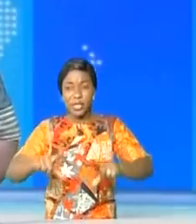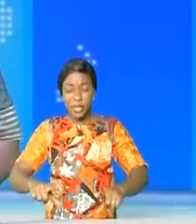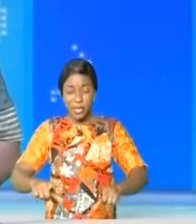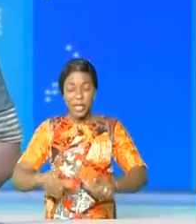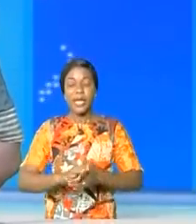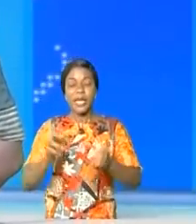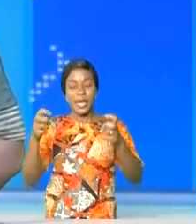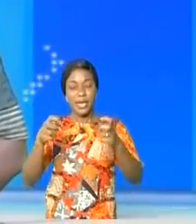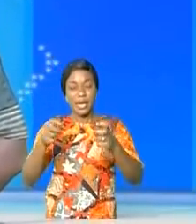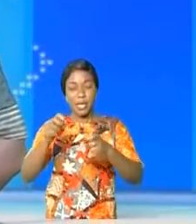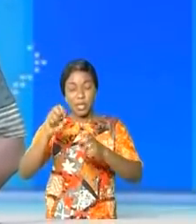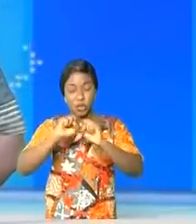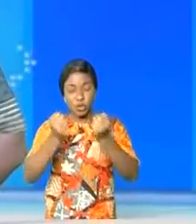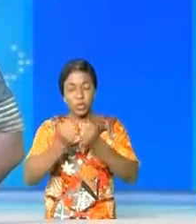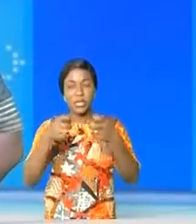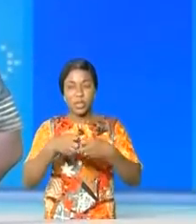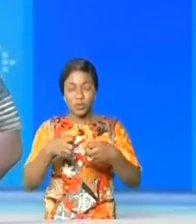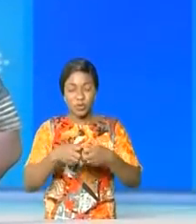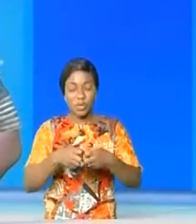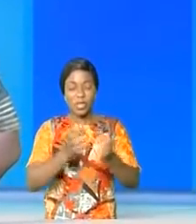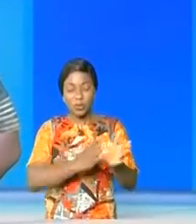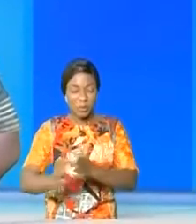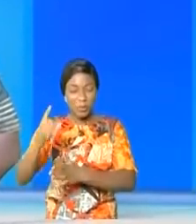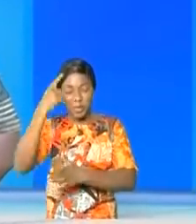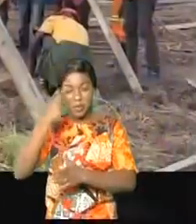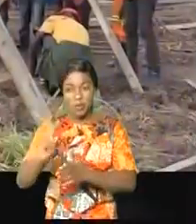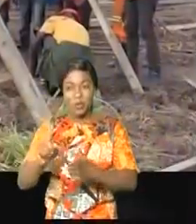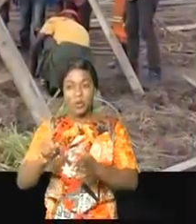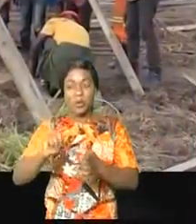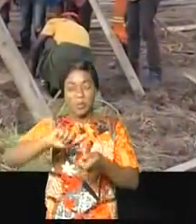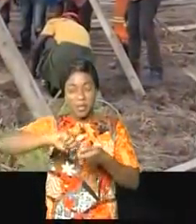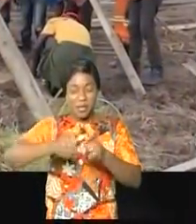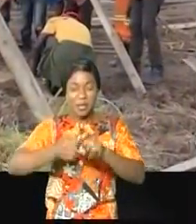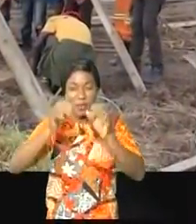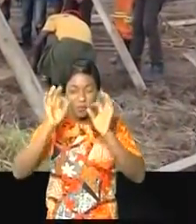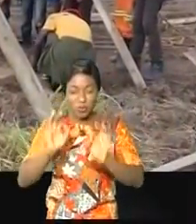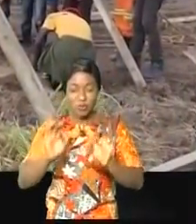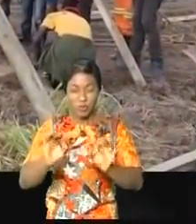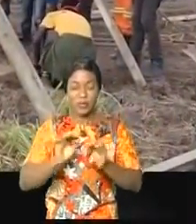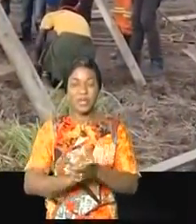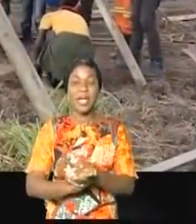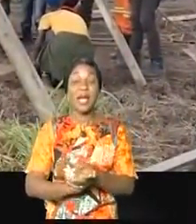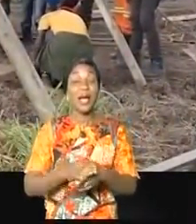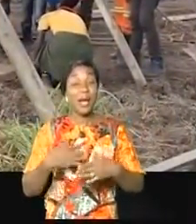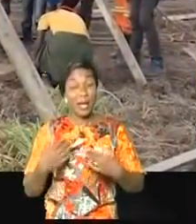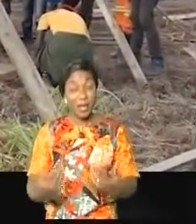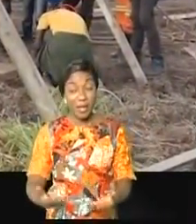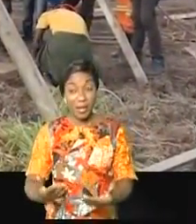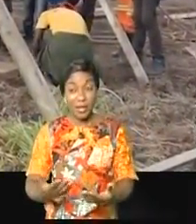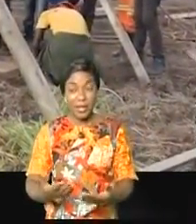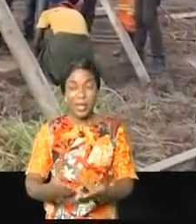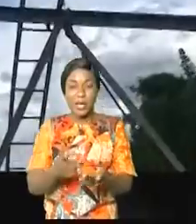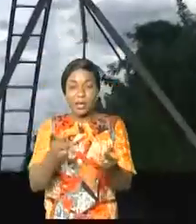à la réhabilitation des pylônes, nous dit Yvette Makuntima. Le simple effet de déplacer les cornières, cette partie